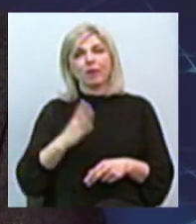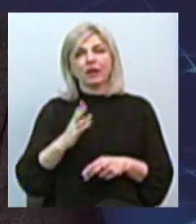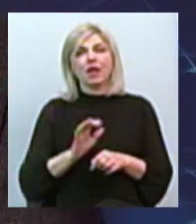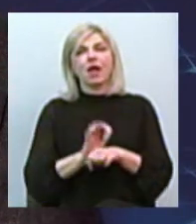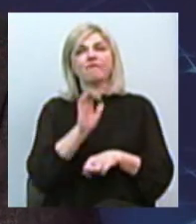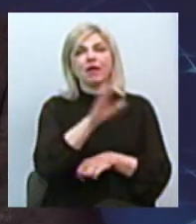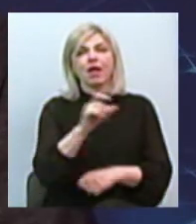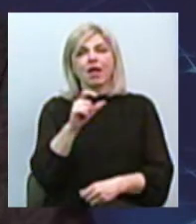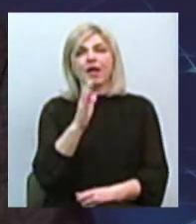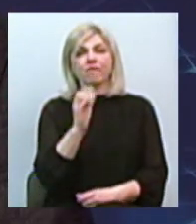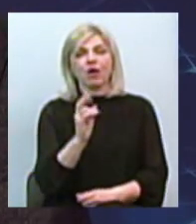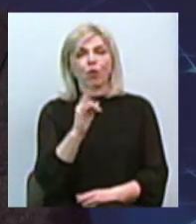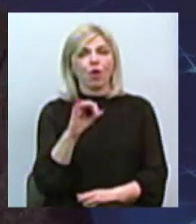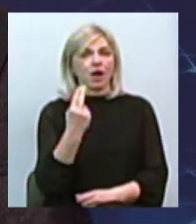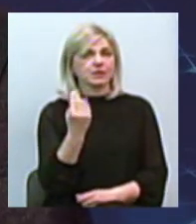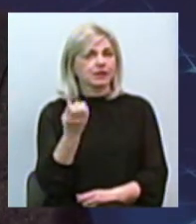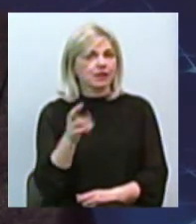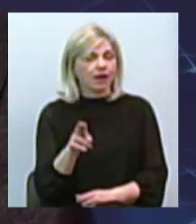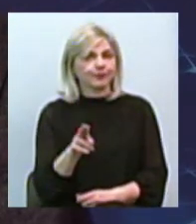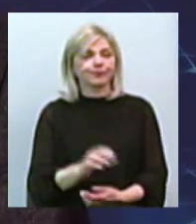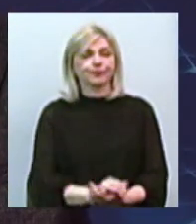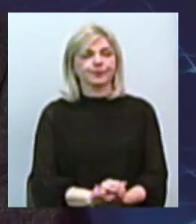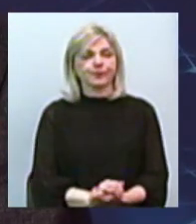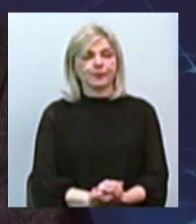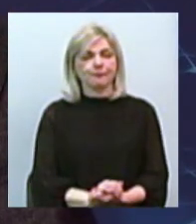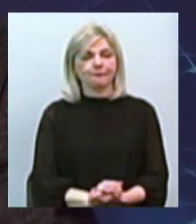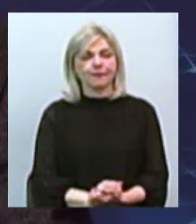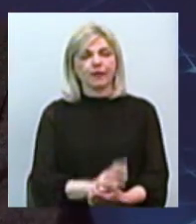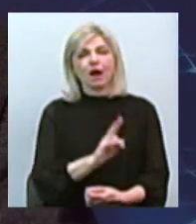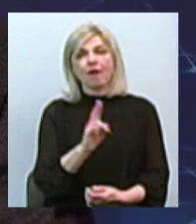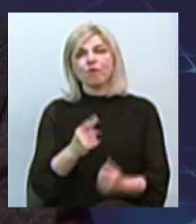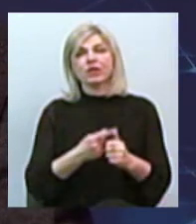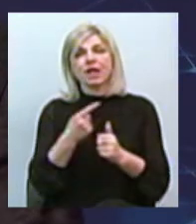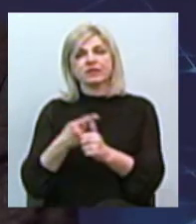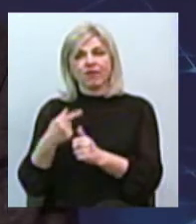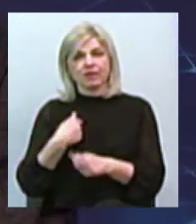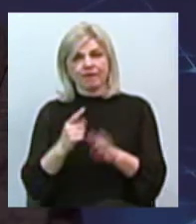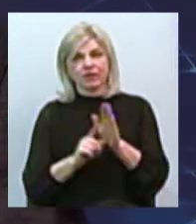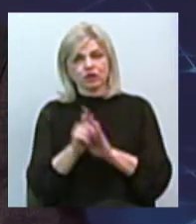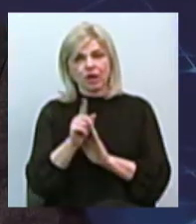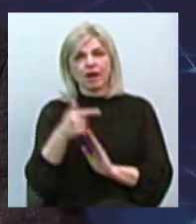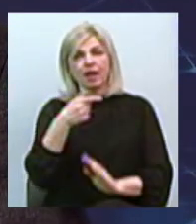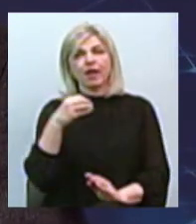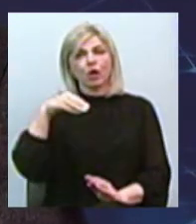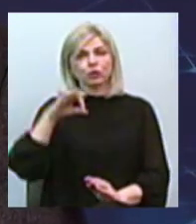були змушені... Ті, хто я назвав в начальні, це гетто, концлагері, і